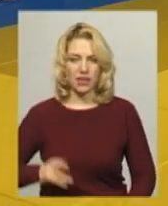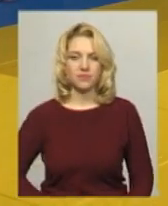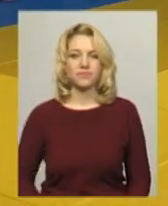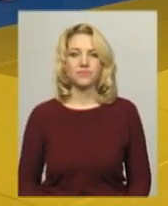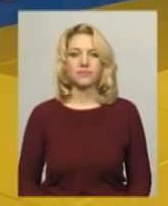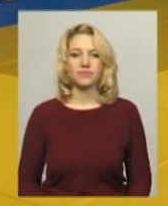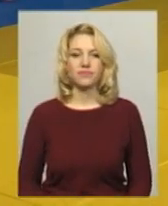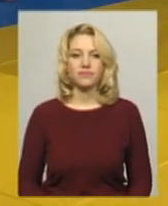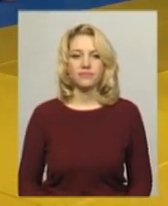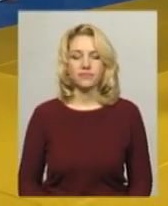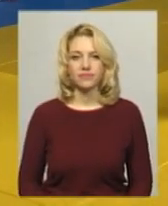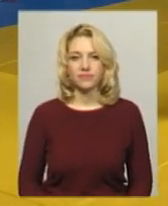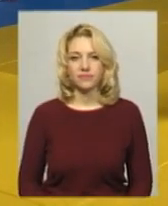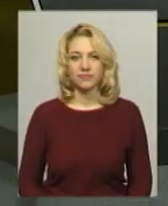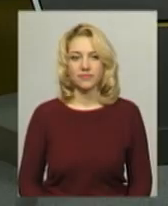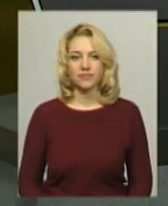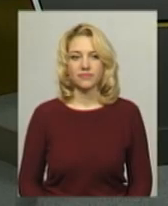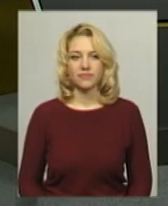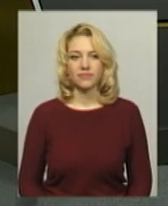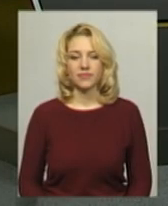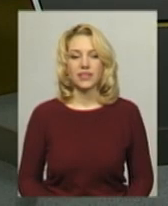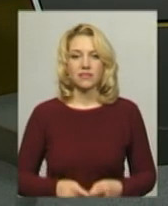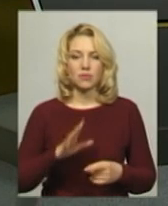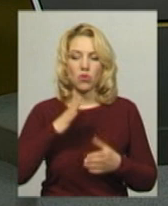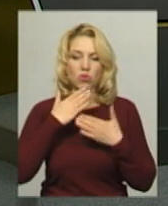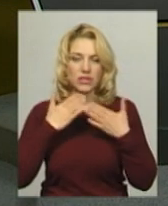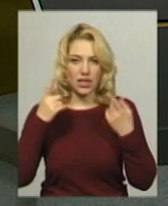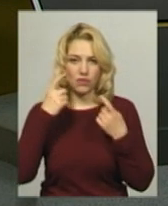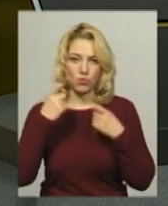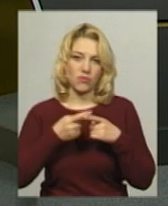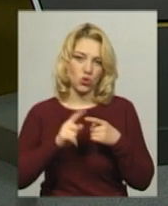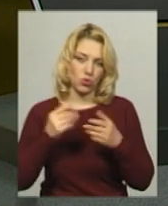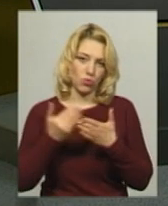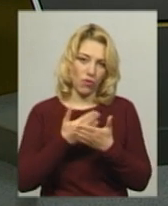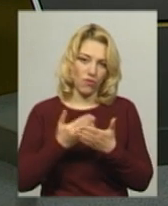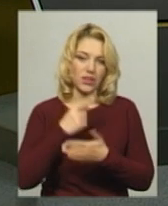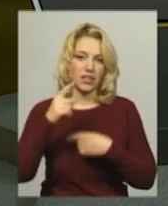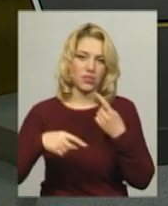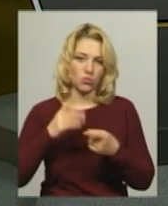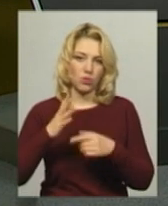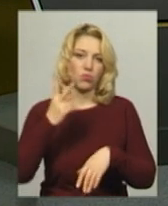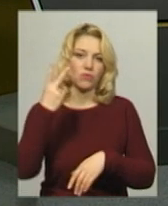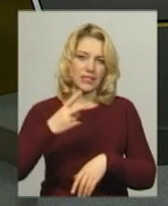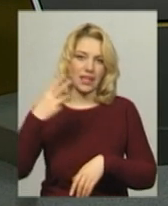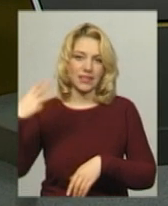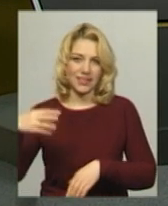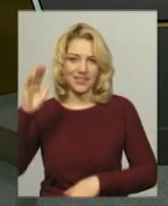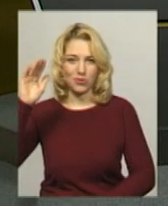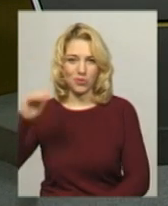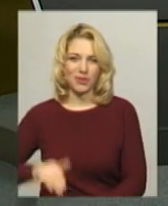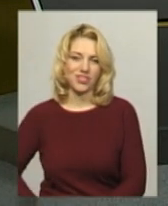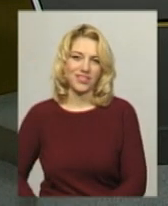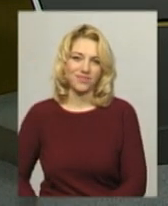Цегольник, новини по Діліцентру. Це була остання інформація цього випуску. Наступний дивіться о 20.30. Побачимось.